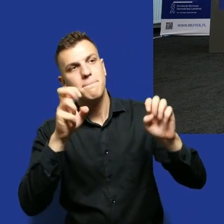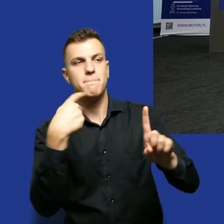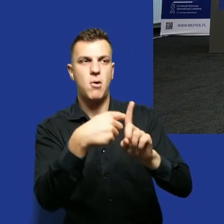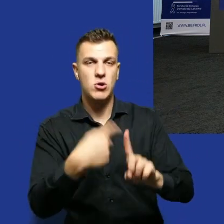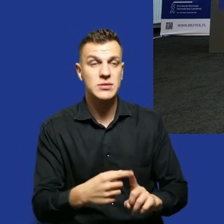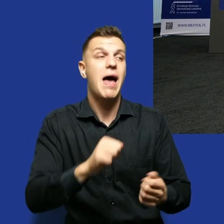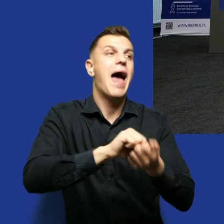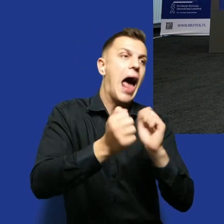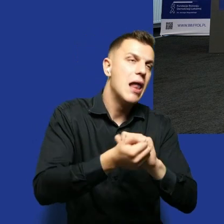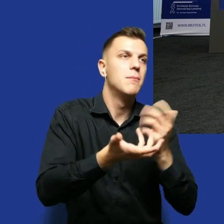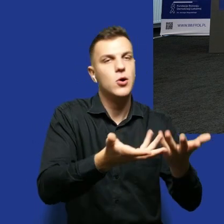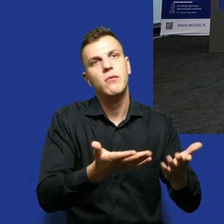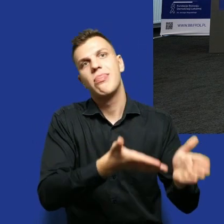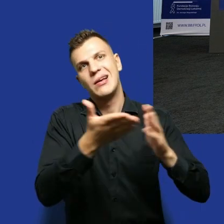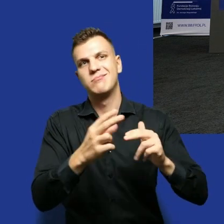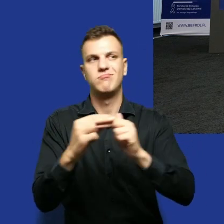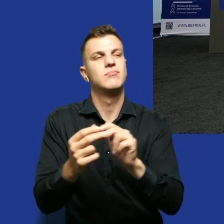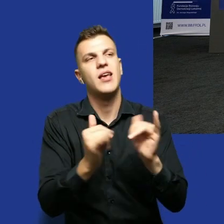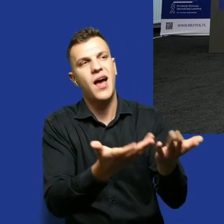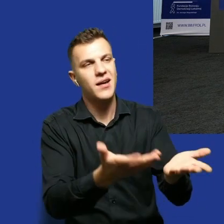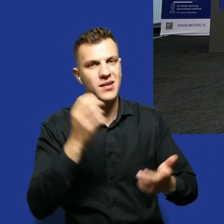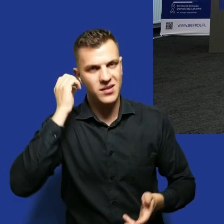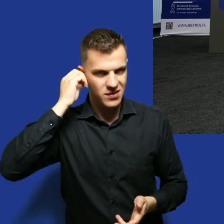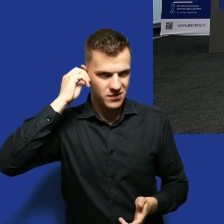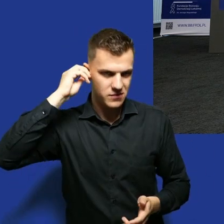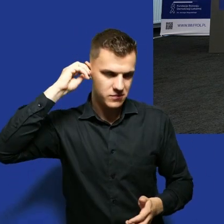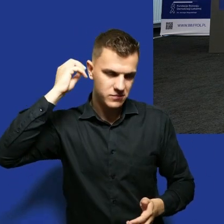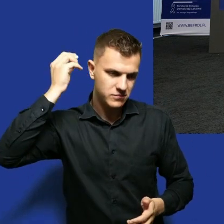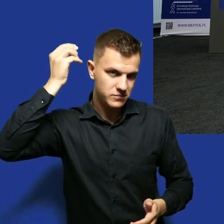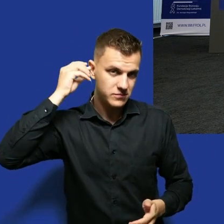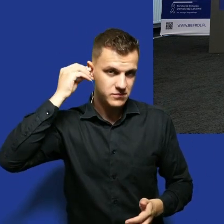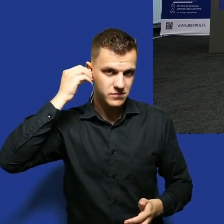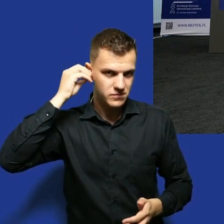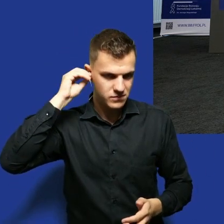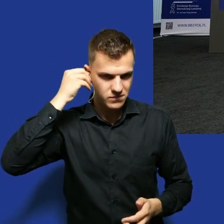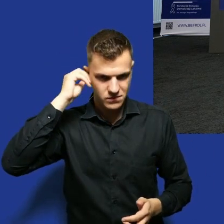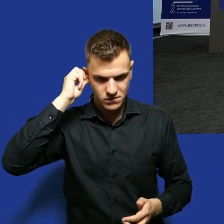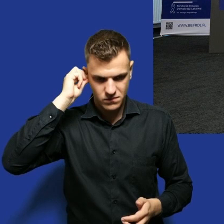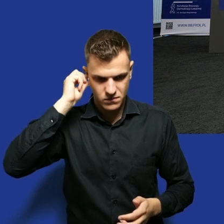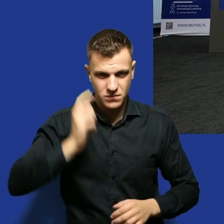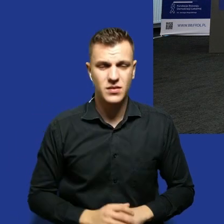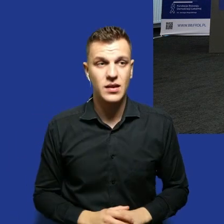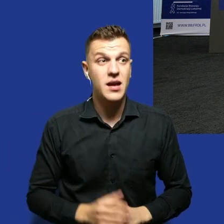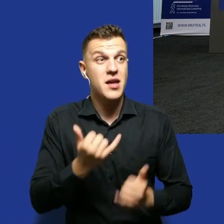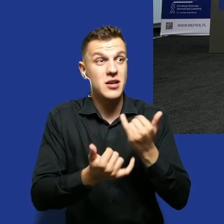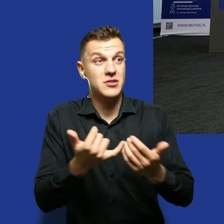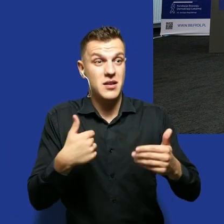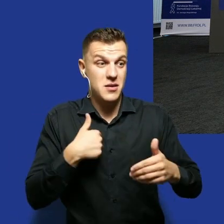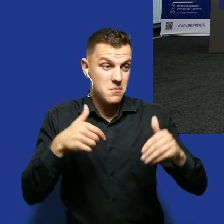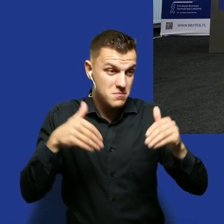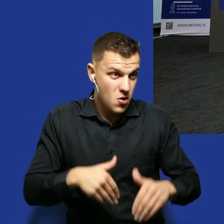jeszcze chciałbyś, czy jeszcze byś chciał coś dorzucić do ogródka? Jeśli mogę, to chciałbym